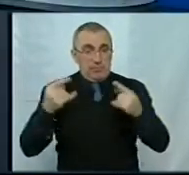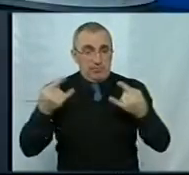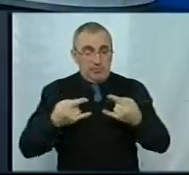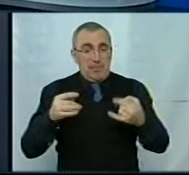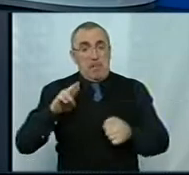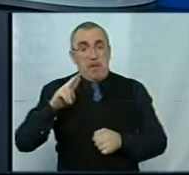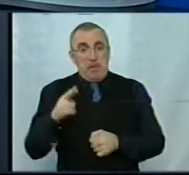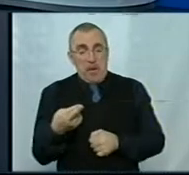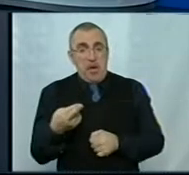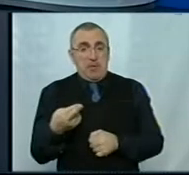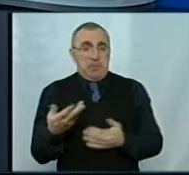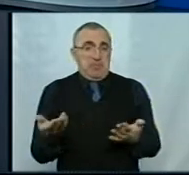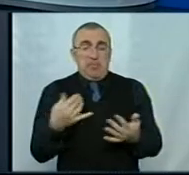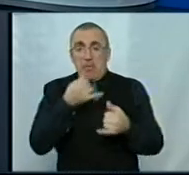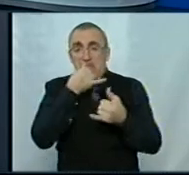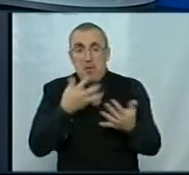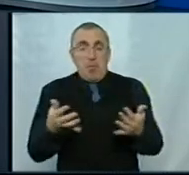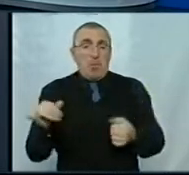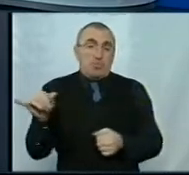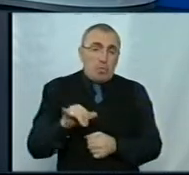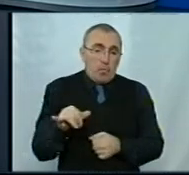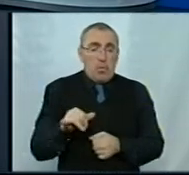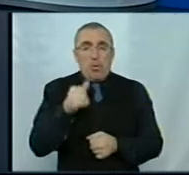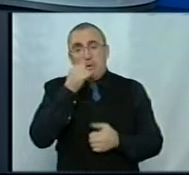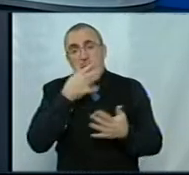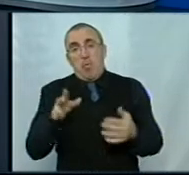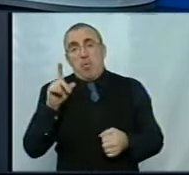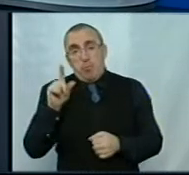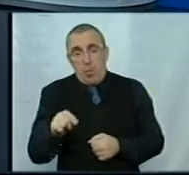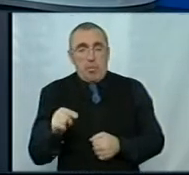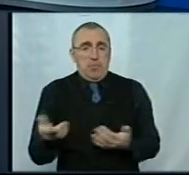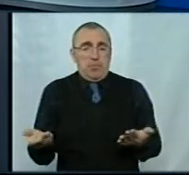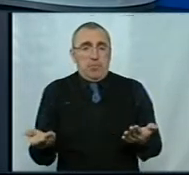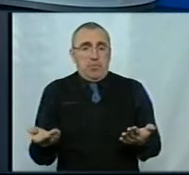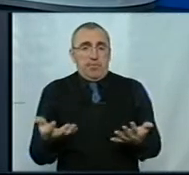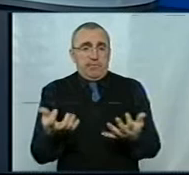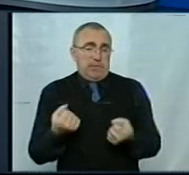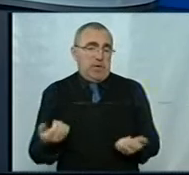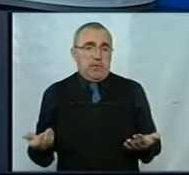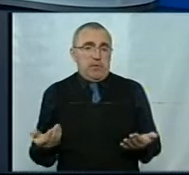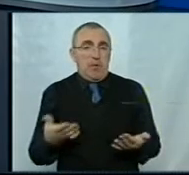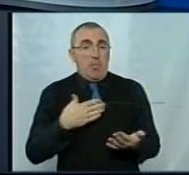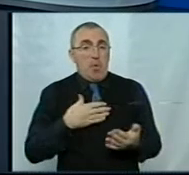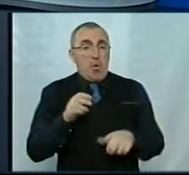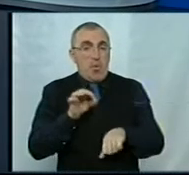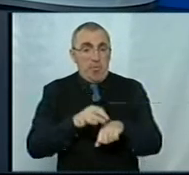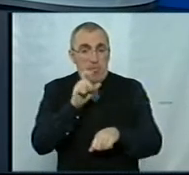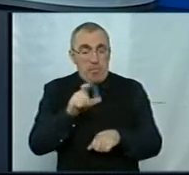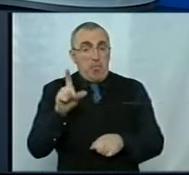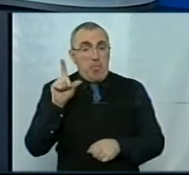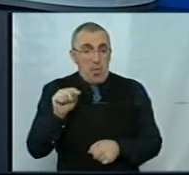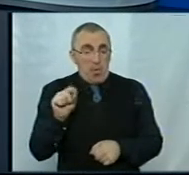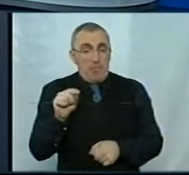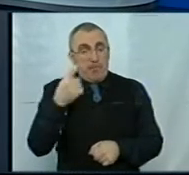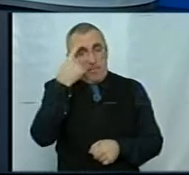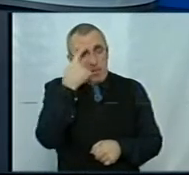'ятіцю, не змогли в суботу, не змогли, тільки в понеділок змогли взяти. Мої пацієнти в понеділок, причому я так